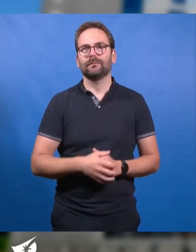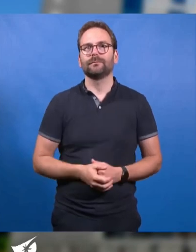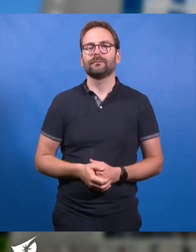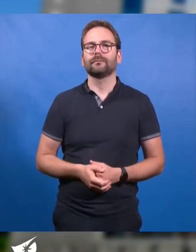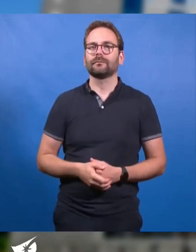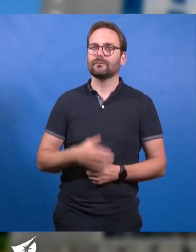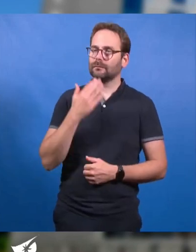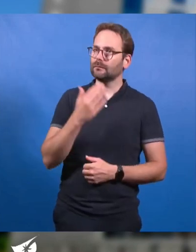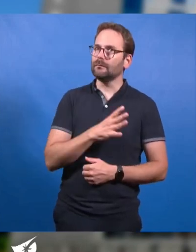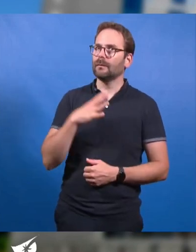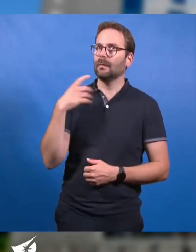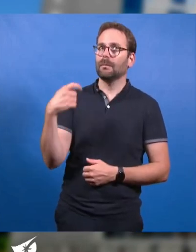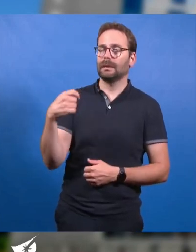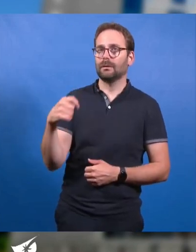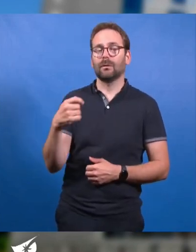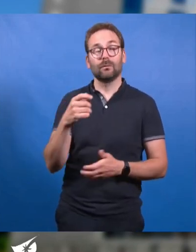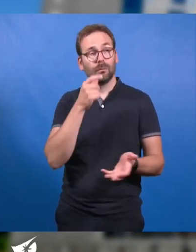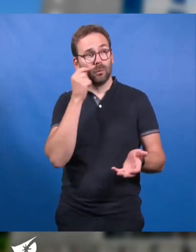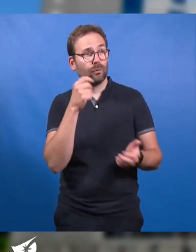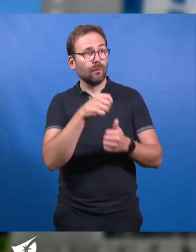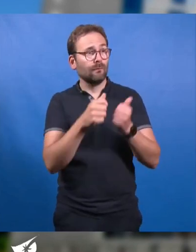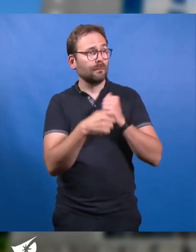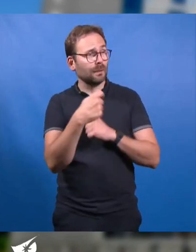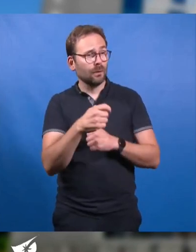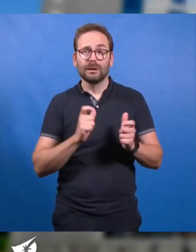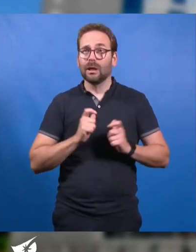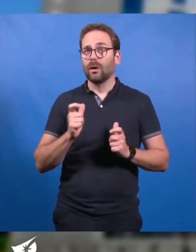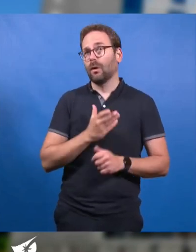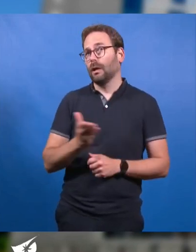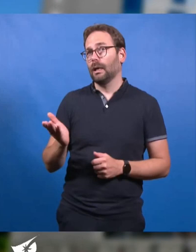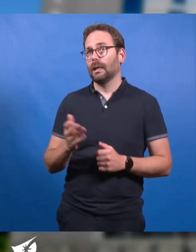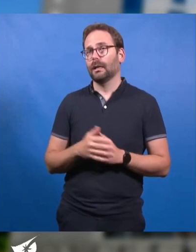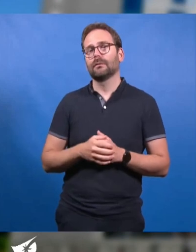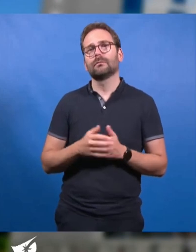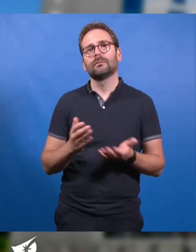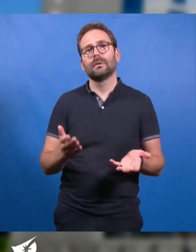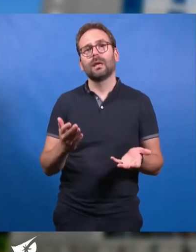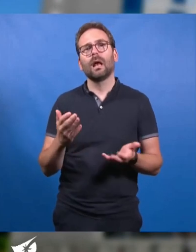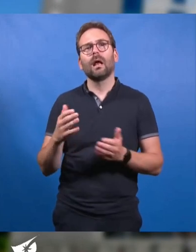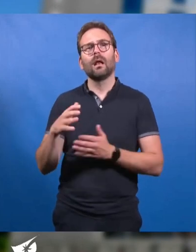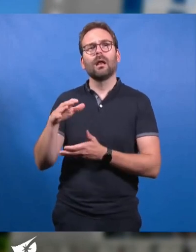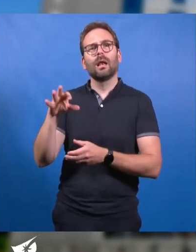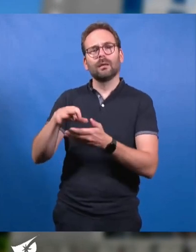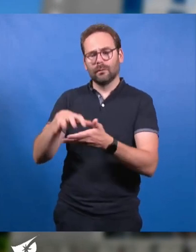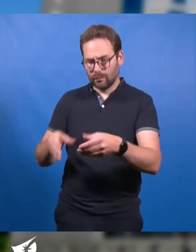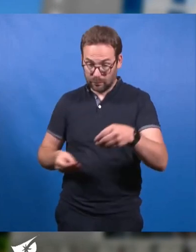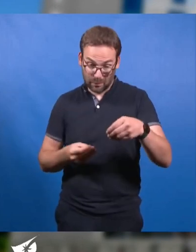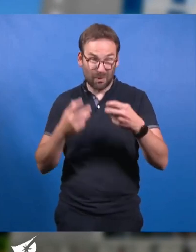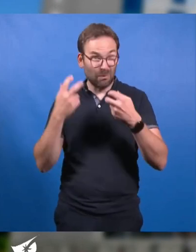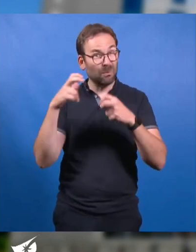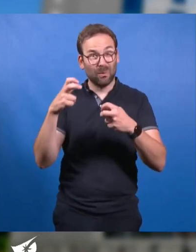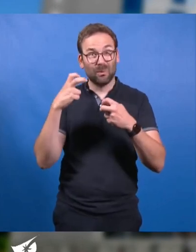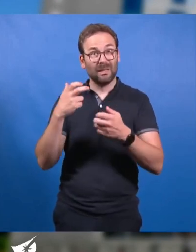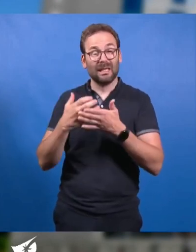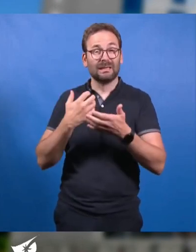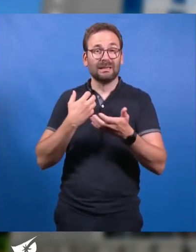Merci Madame la Présidente, Monsieur le Vice-président, chers collègues. Comme il est indiqué dans la délibération, le bruit constitue une nuisance